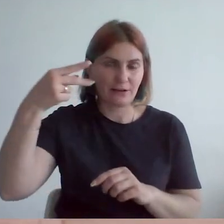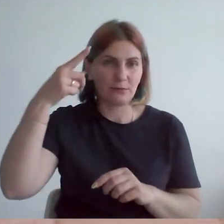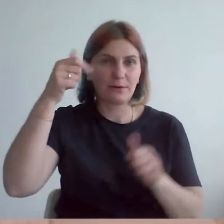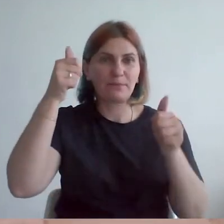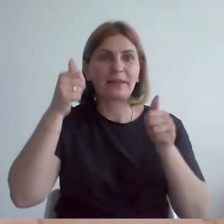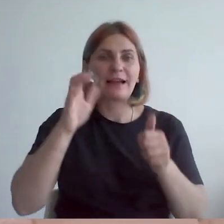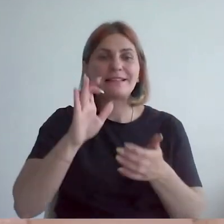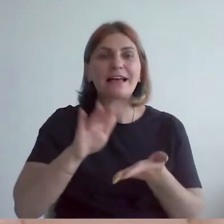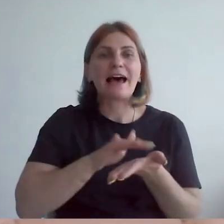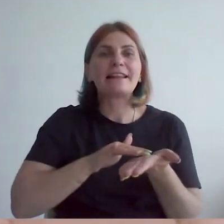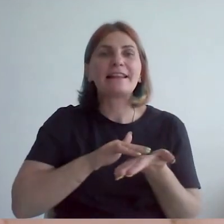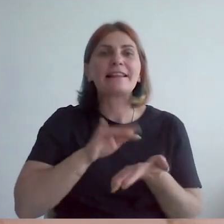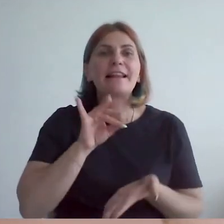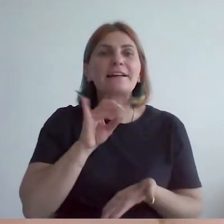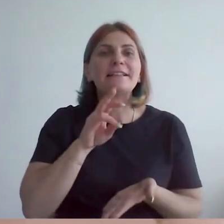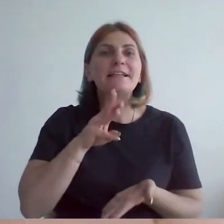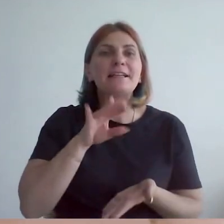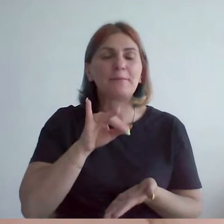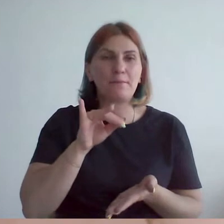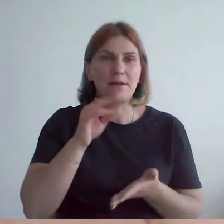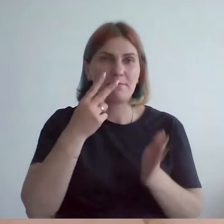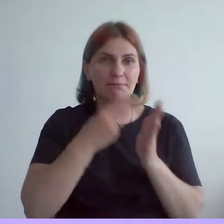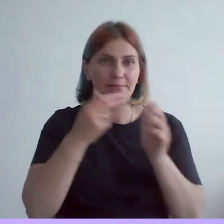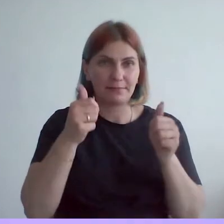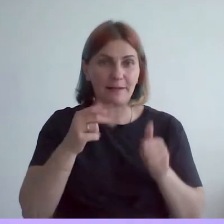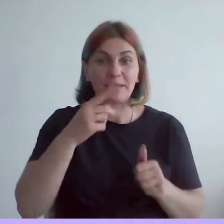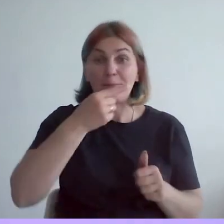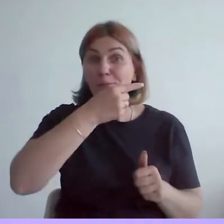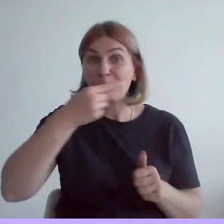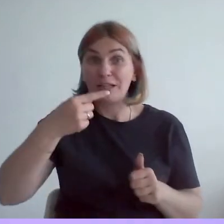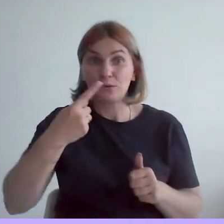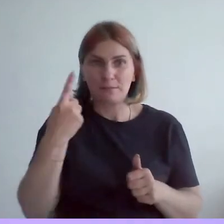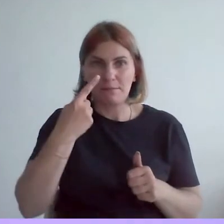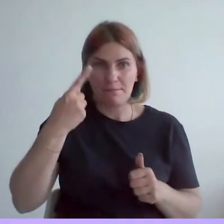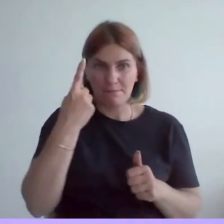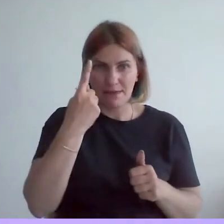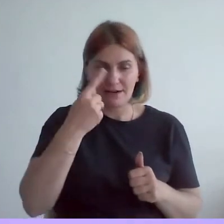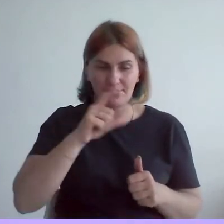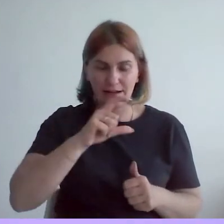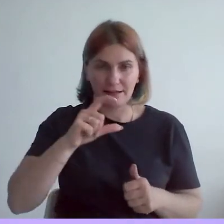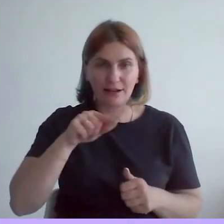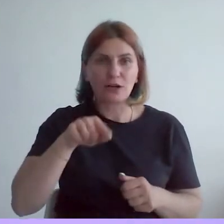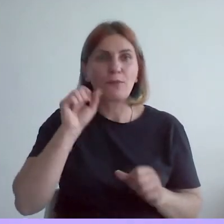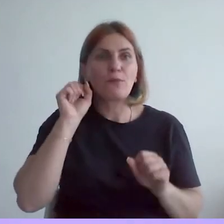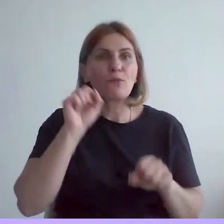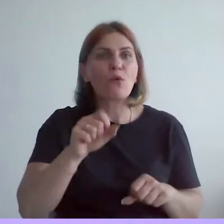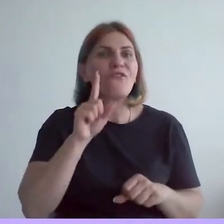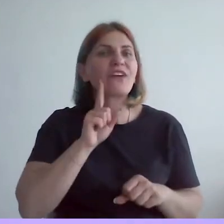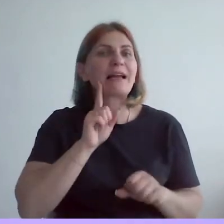тактильными экспонатами, но также на минус первом этаже, где проходят временные выставки, всегда можно найти